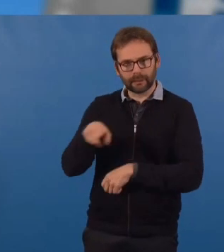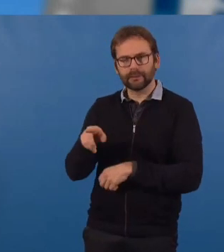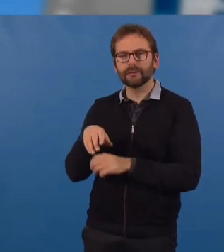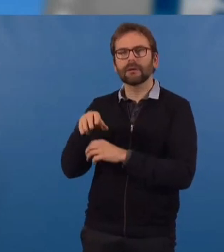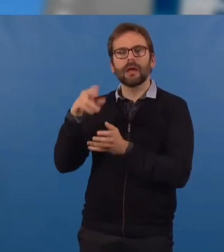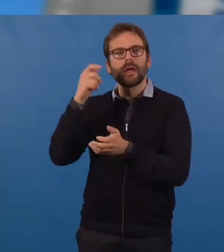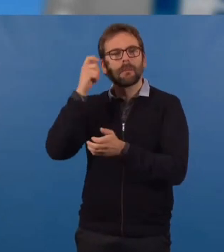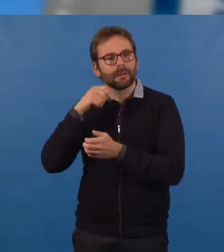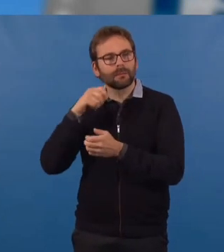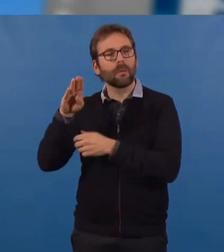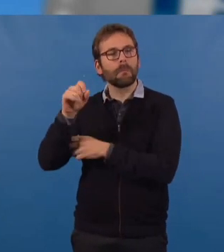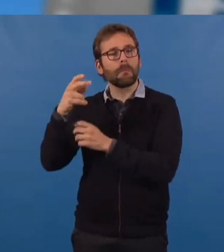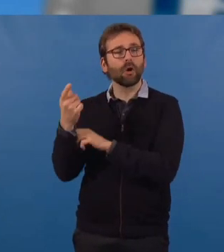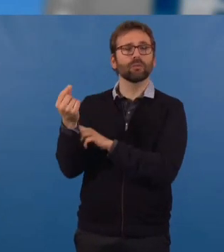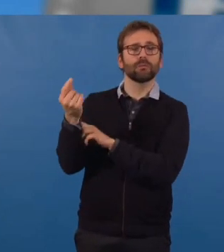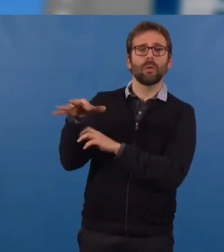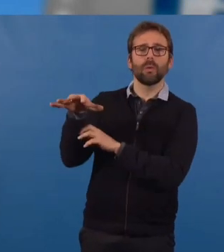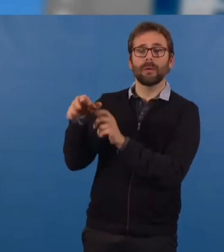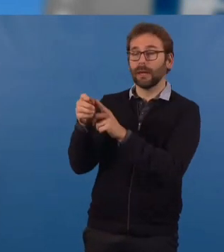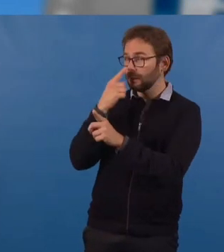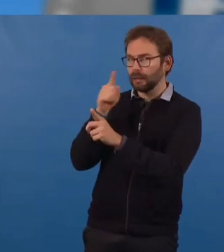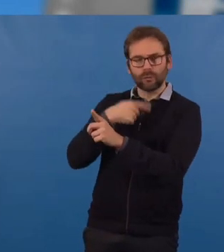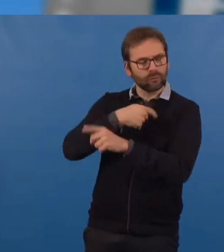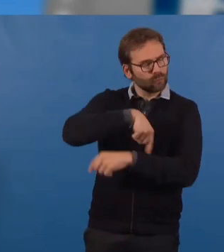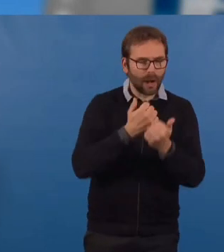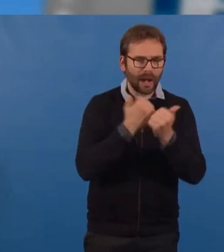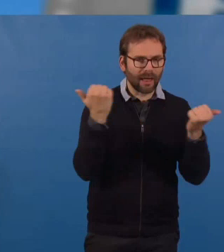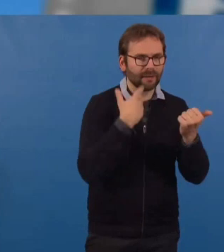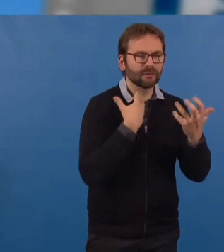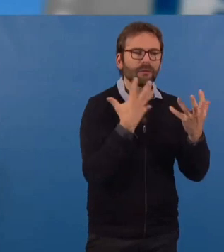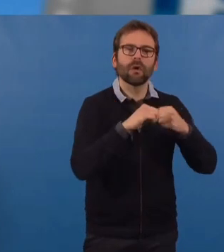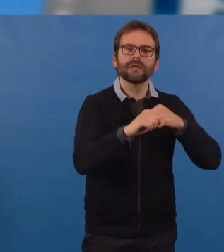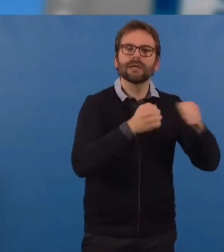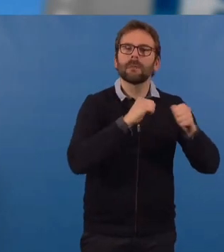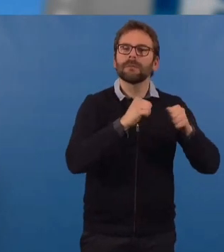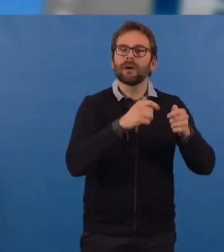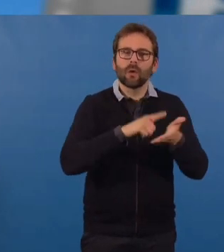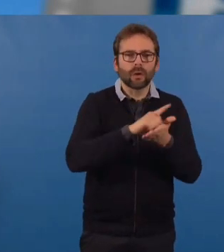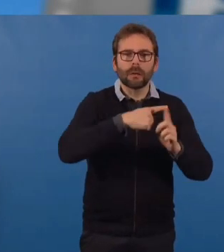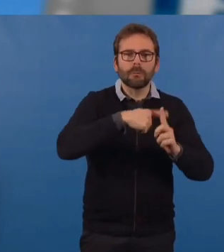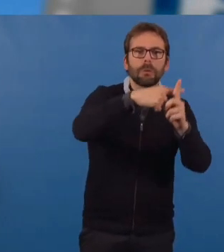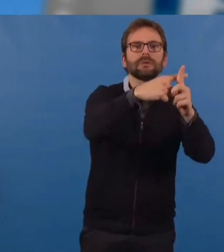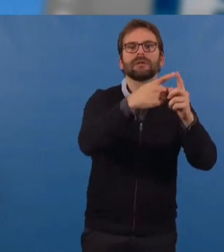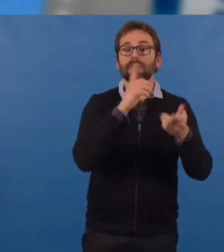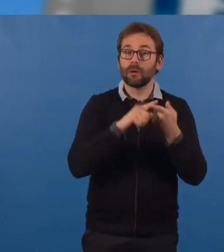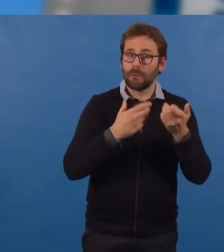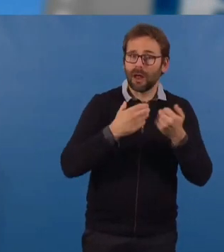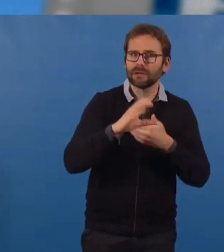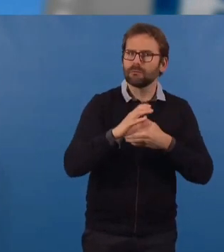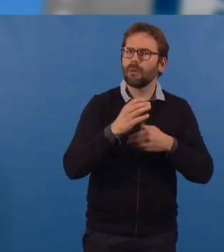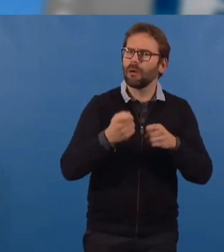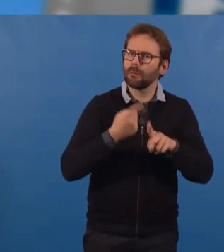-Elisabeth Borne, nous souhaitons, nous, maintenir une dynamique locale vertueuse, comme en atteste notre haut niveau d'investissement prévu pour